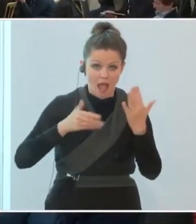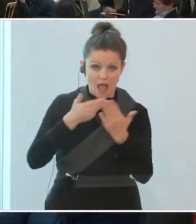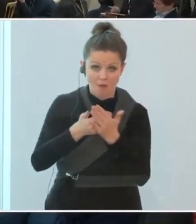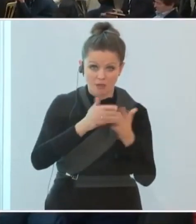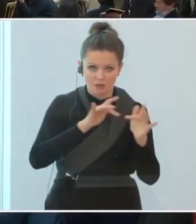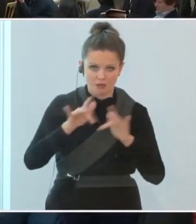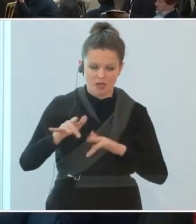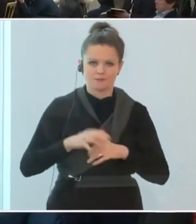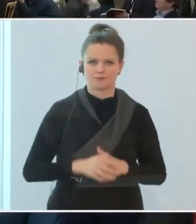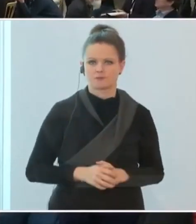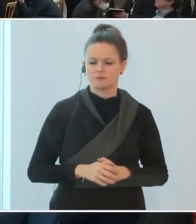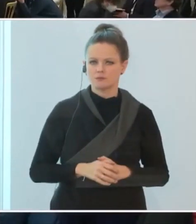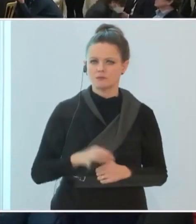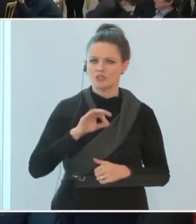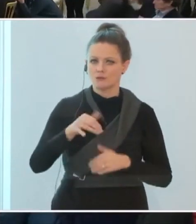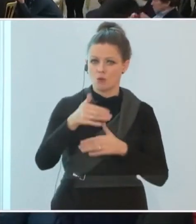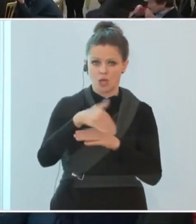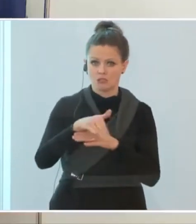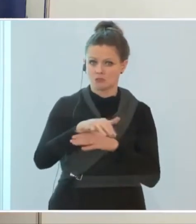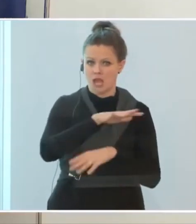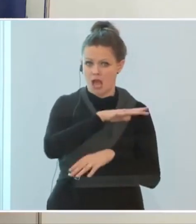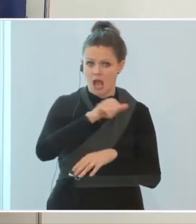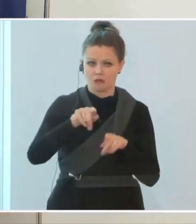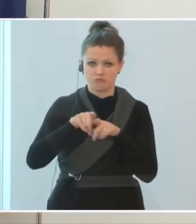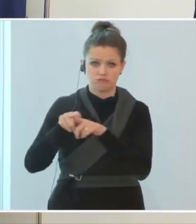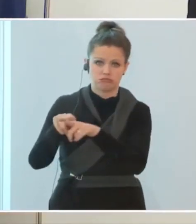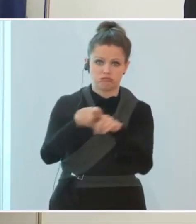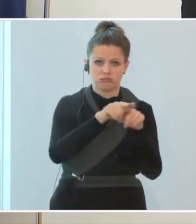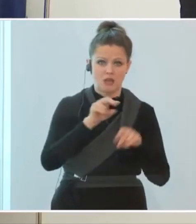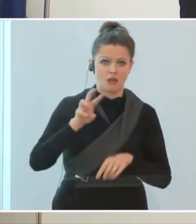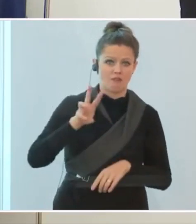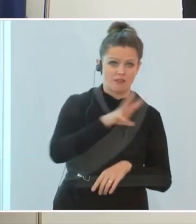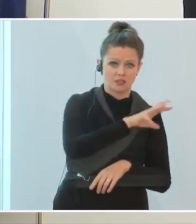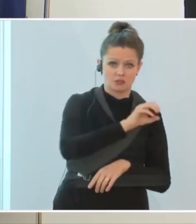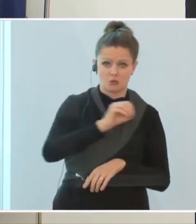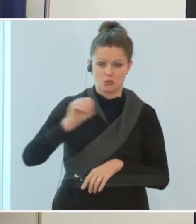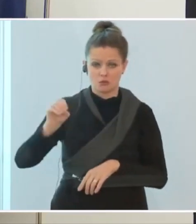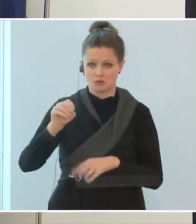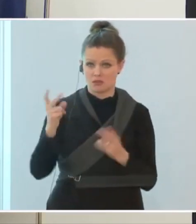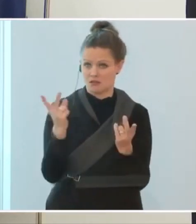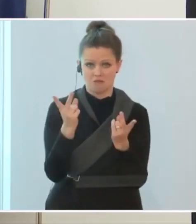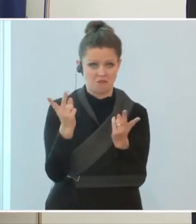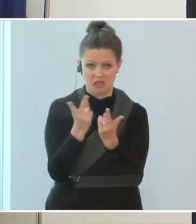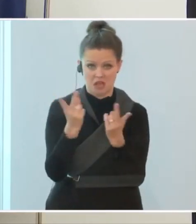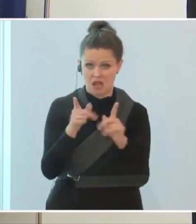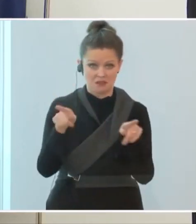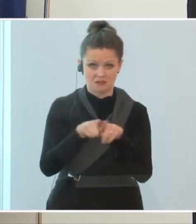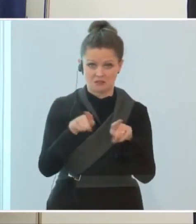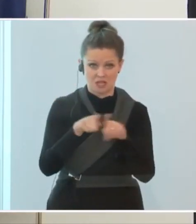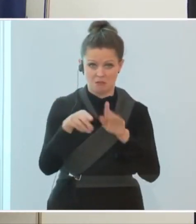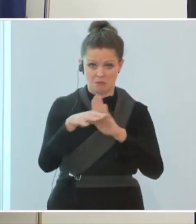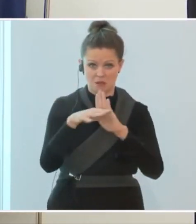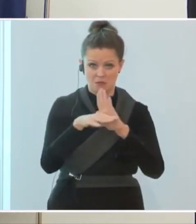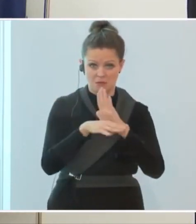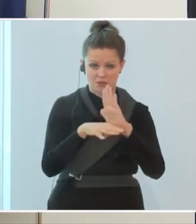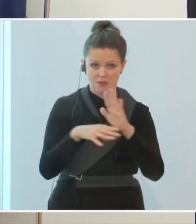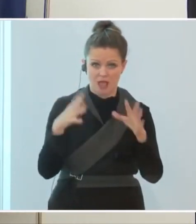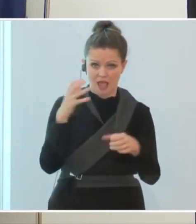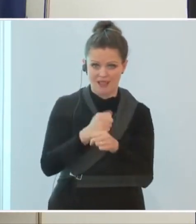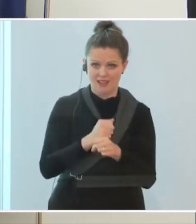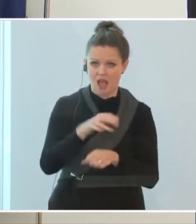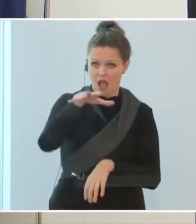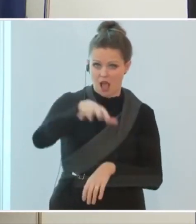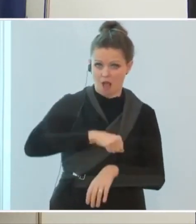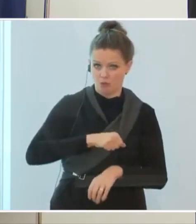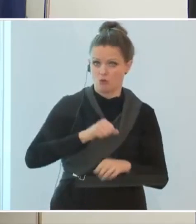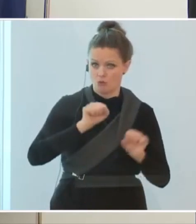die Gastronomie gilt überall dasselbe, egal ob die jetzt im Westen oder im Osten sind, nämlich, dass es natürlich Abholung